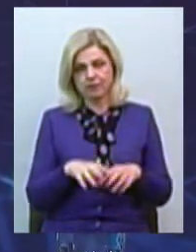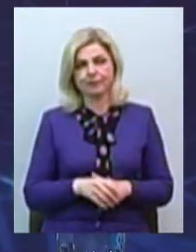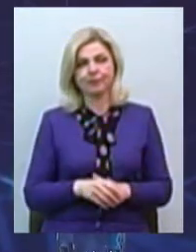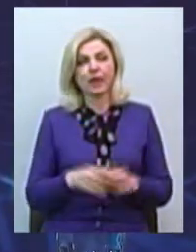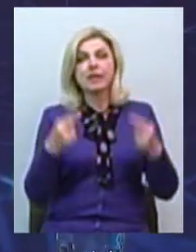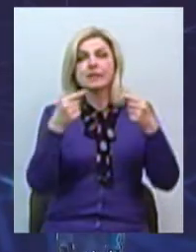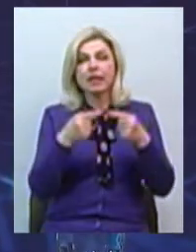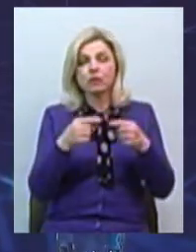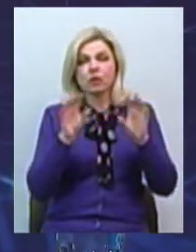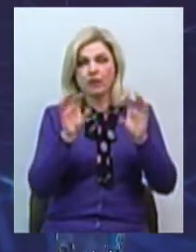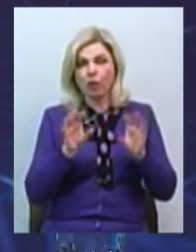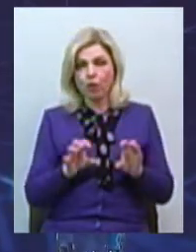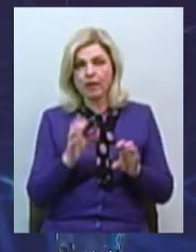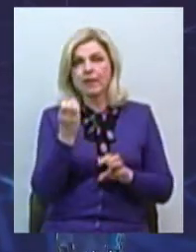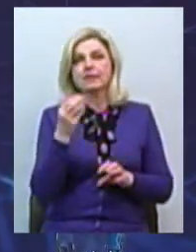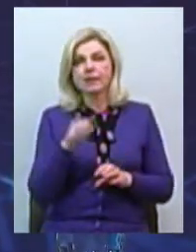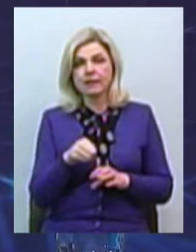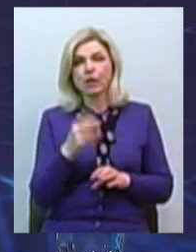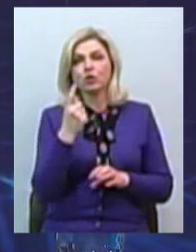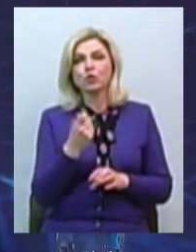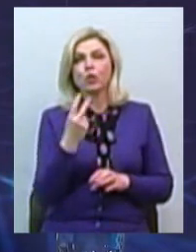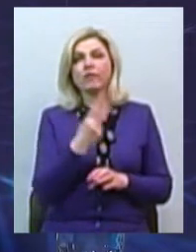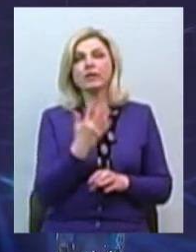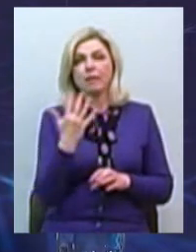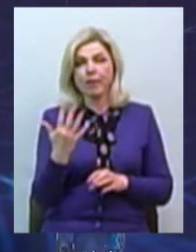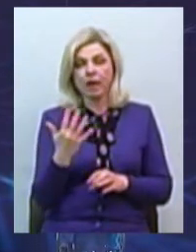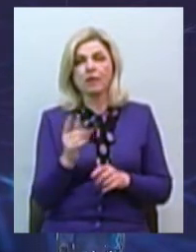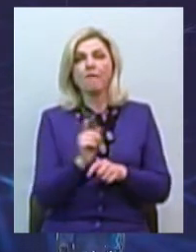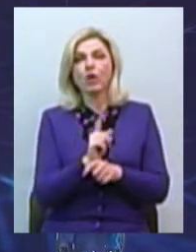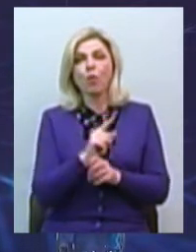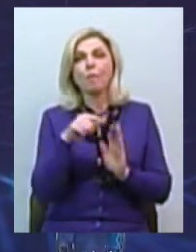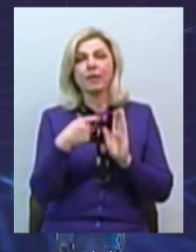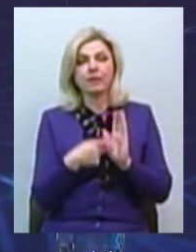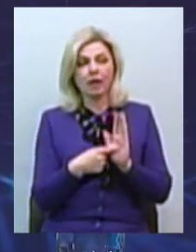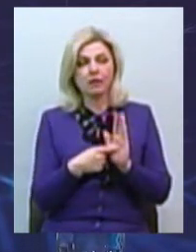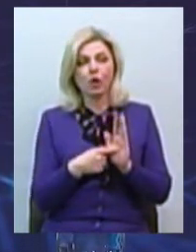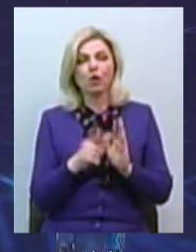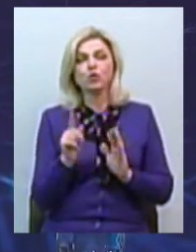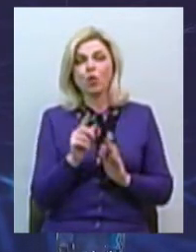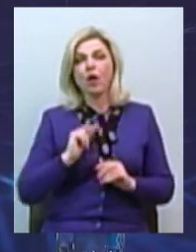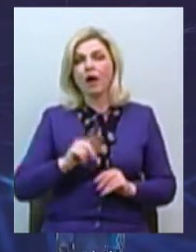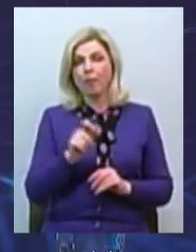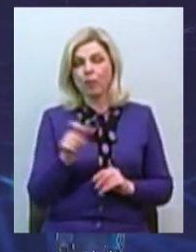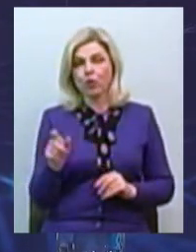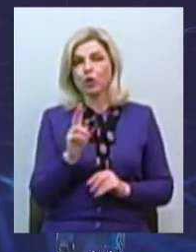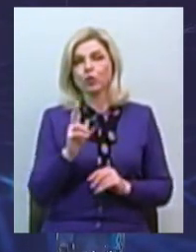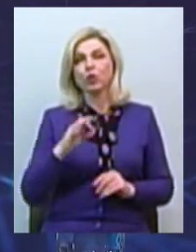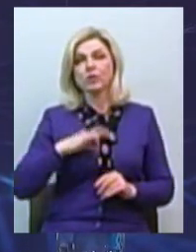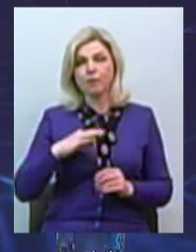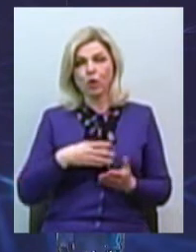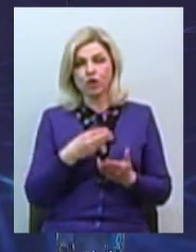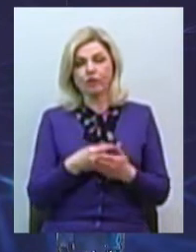законодавством, також статтею 125 Кодексу законів про працю, врегульоване питання, що працівники, які використовують свої